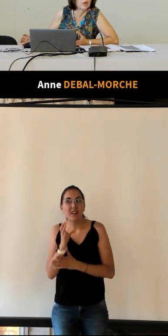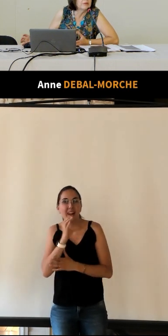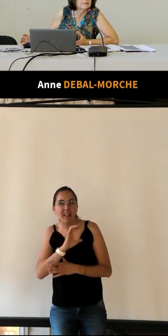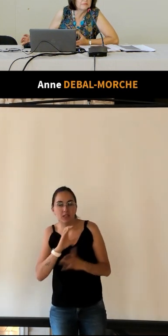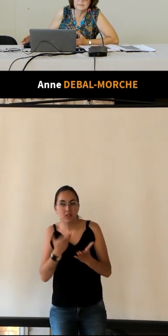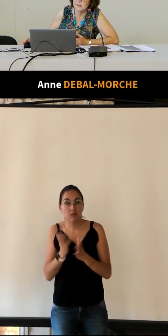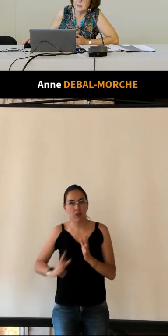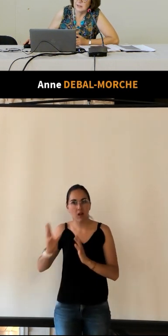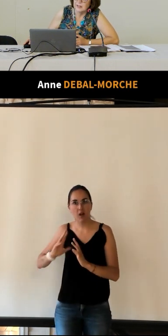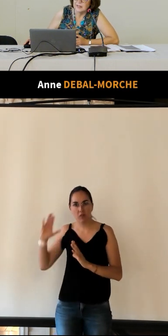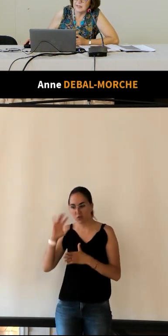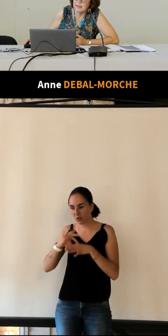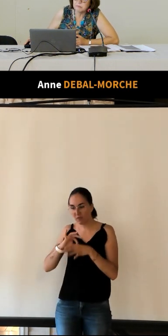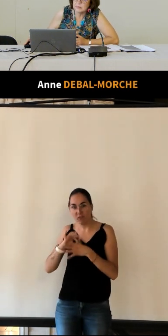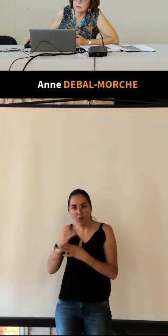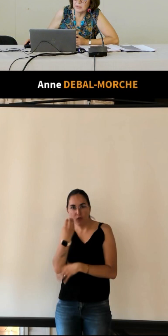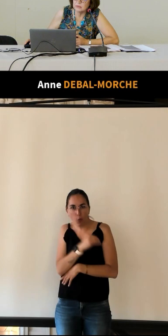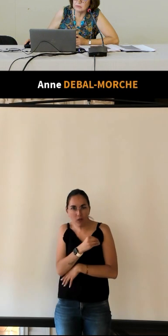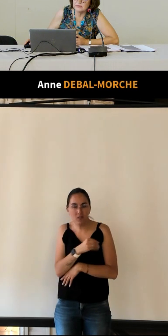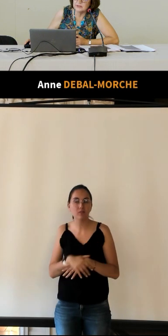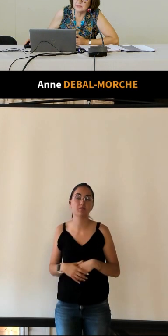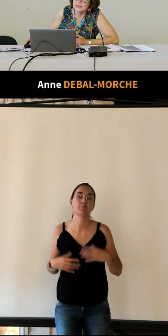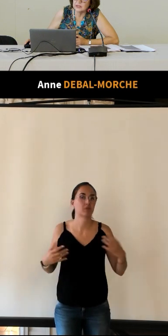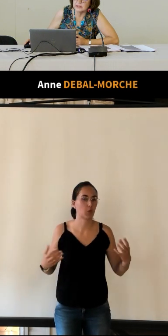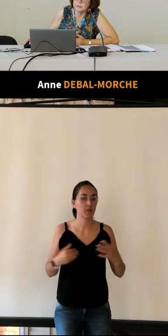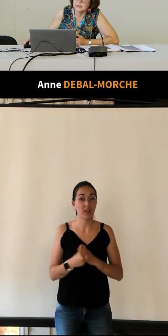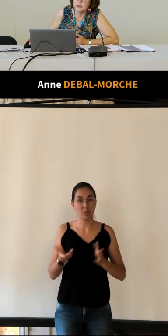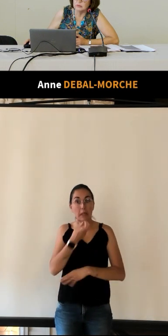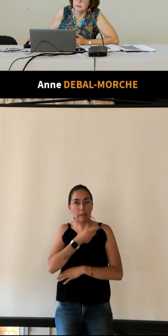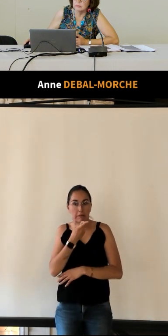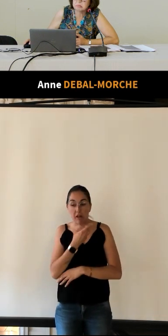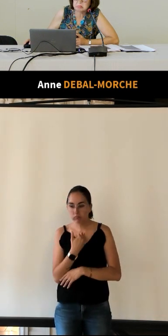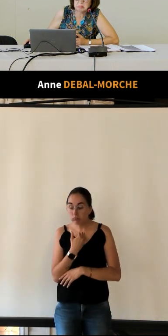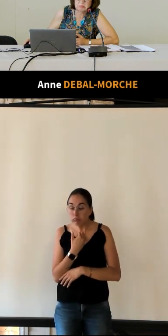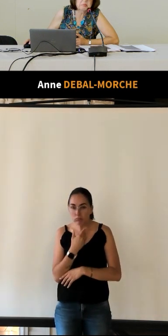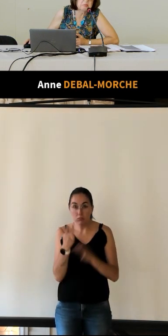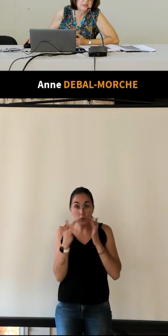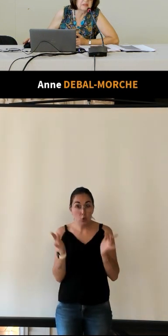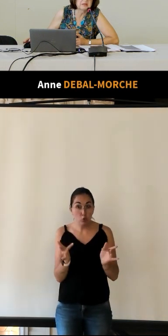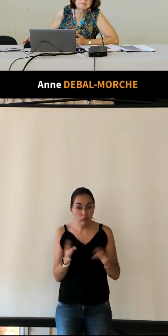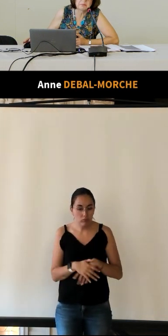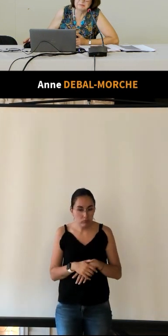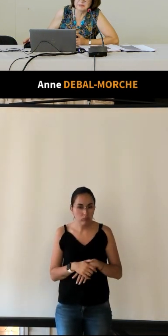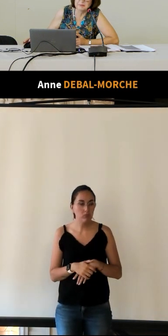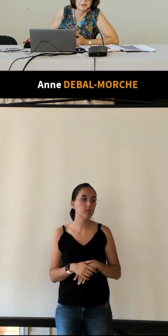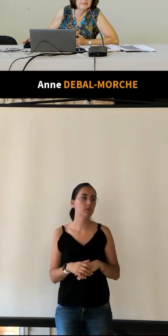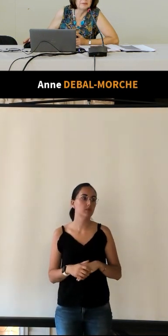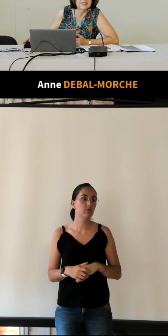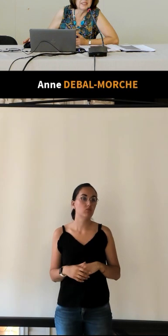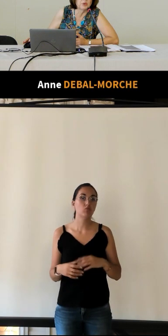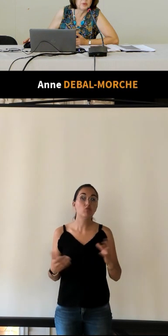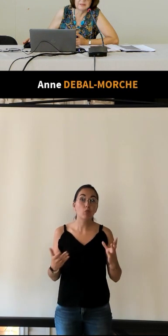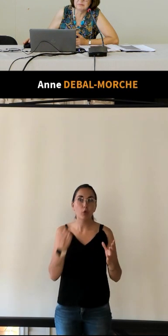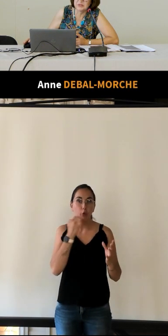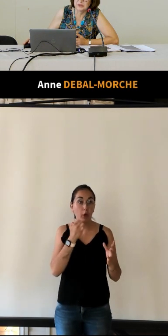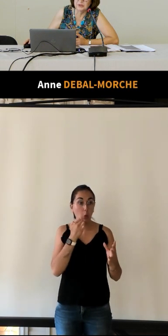froid et alors par contre au niveau des desserts j'étais un peu déçue pas pas vraiment